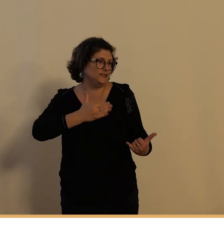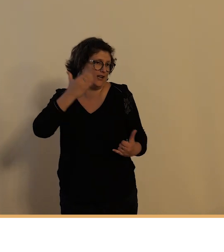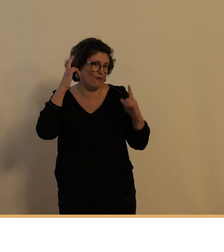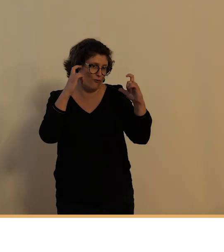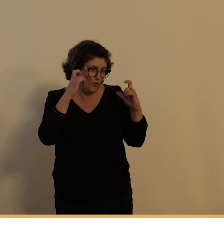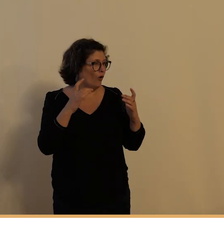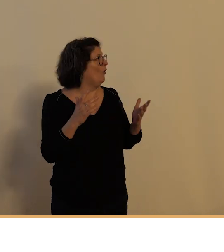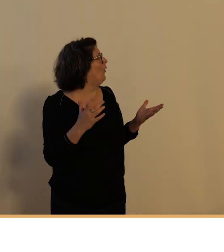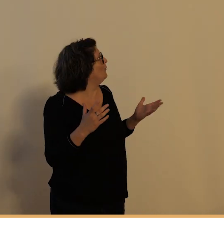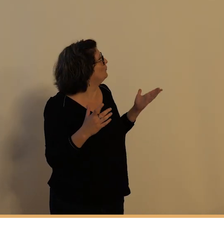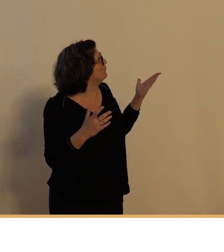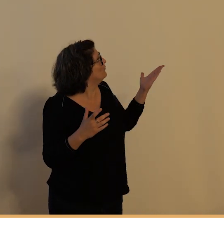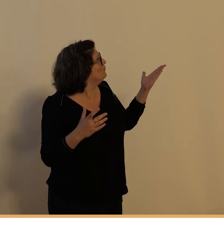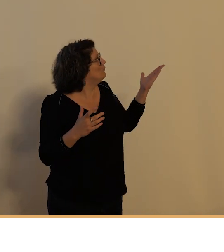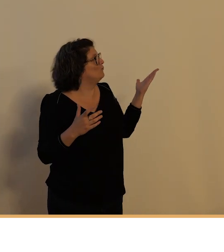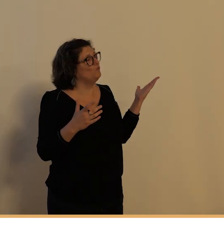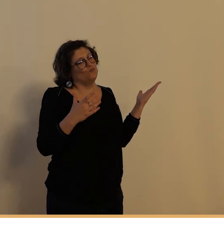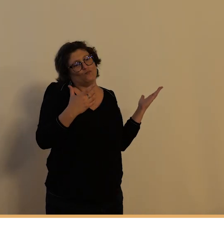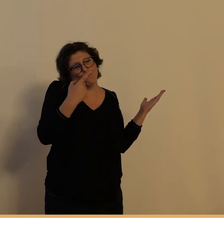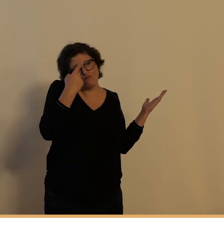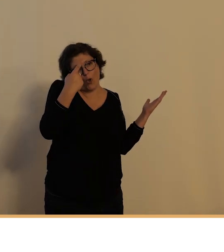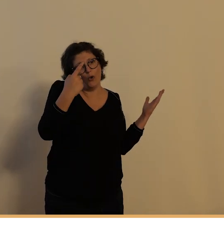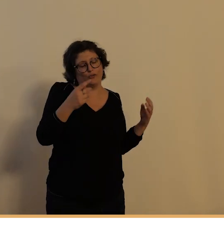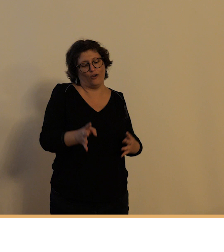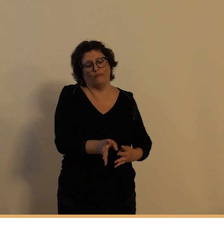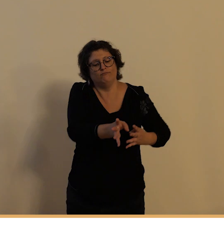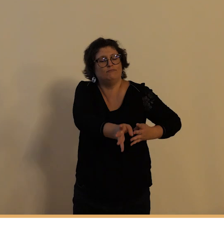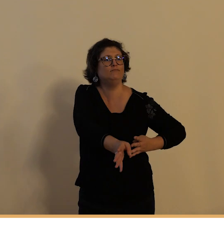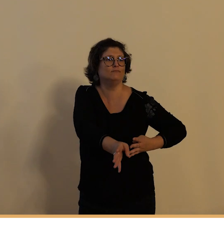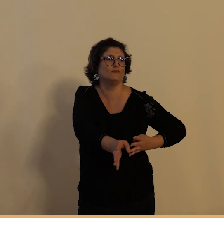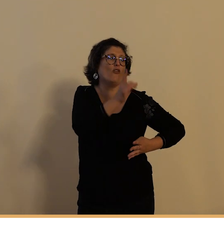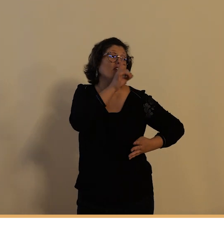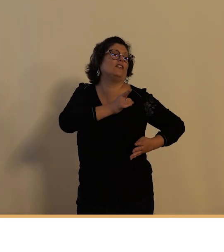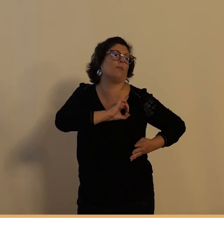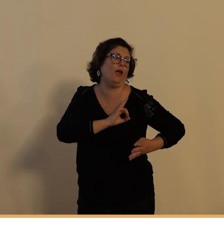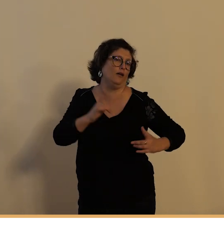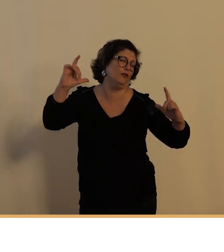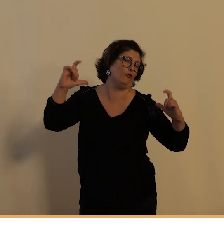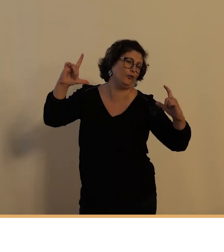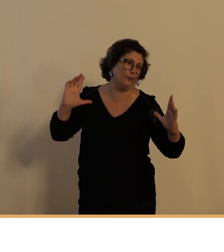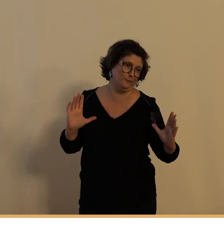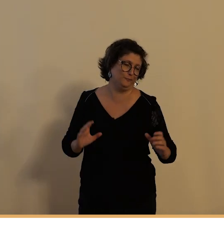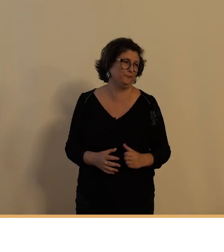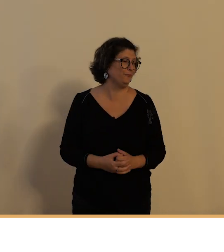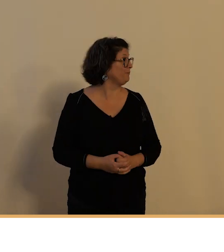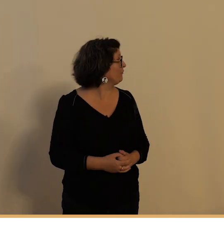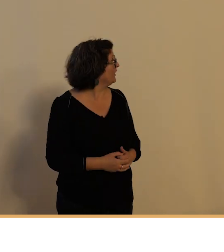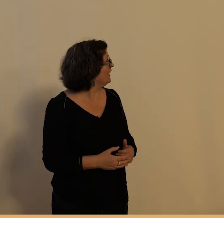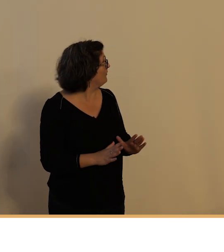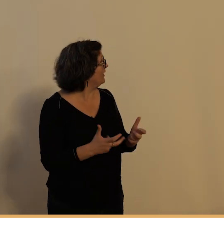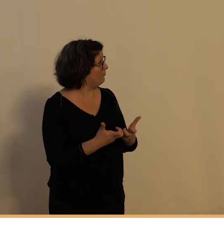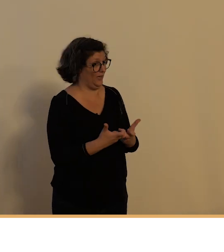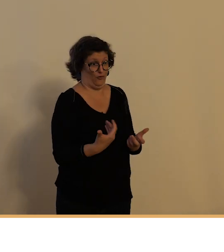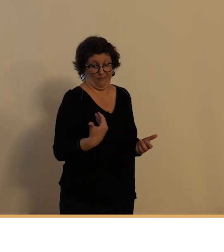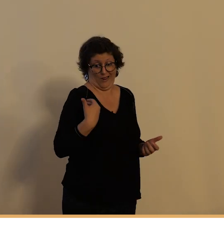peut supposer que le cycliste a posé pour la photographie et puis plus proche de nous et bien écoutez aujourd'hui aller